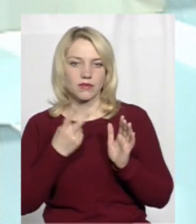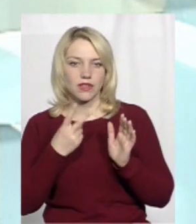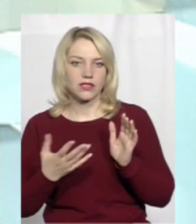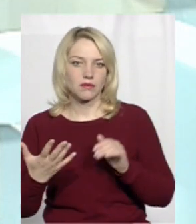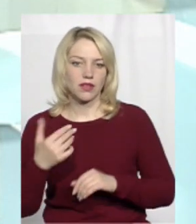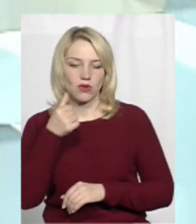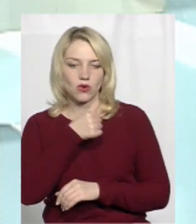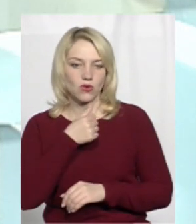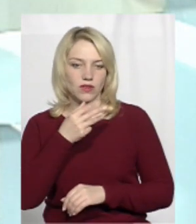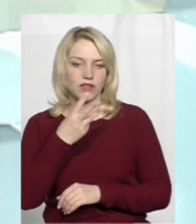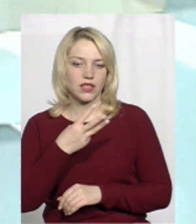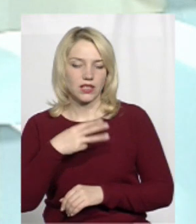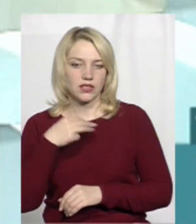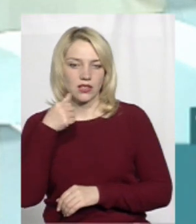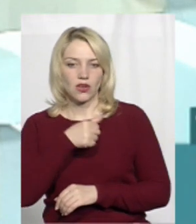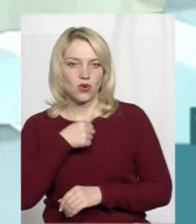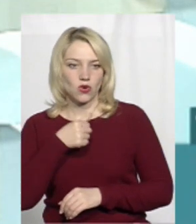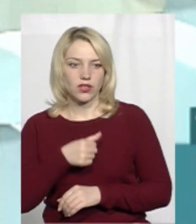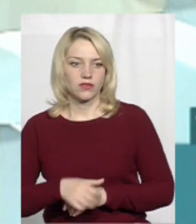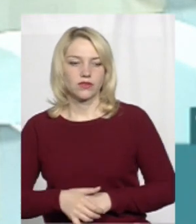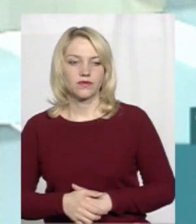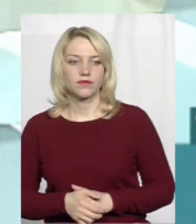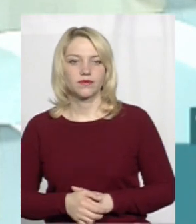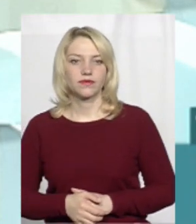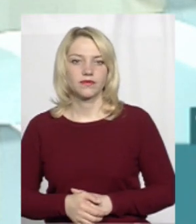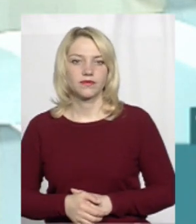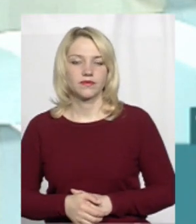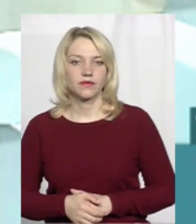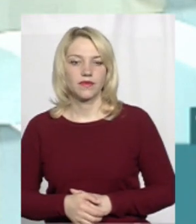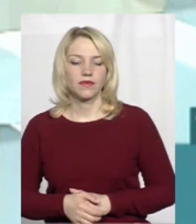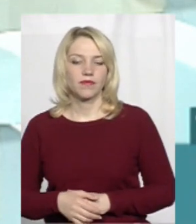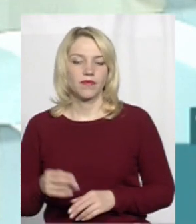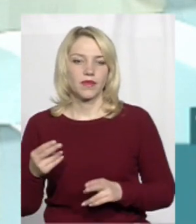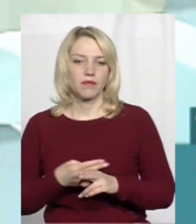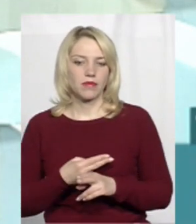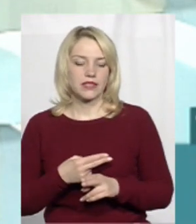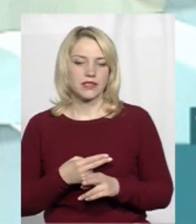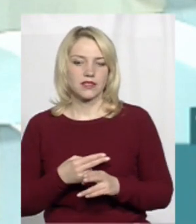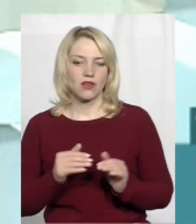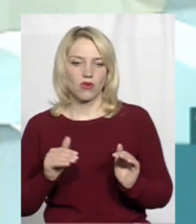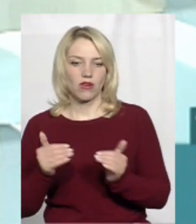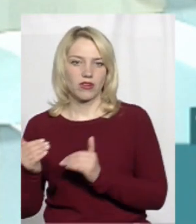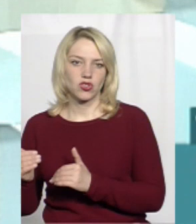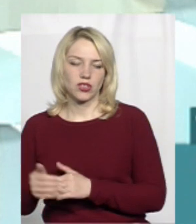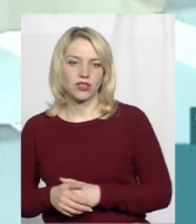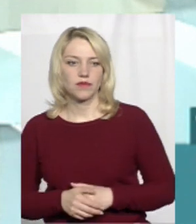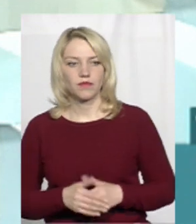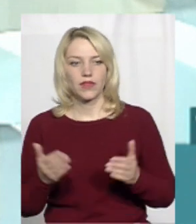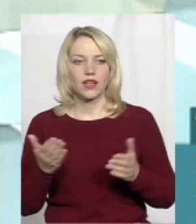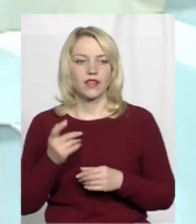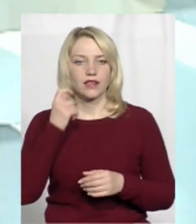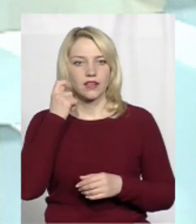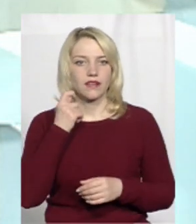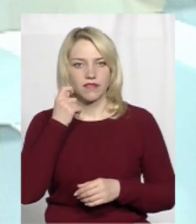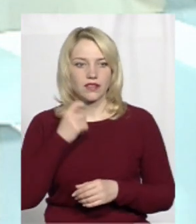25 років, і 30 років, без якісь ограничення. А який вік